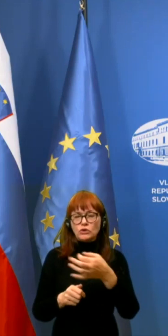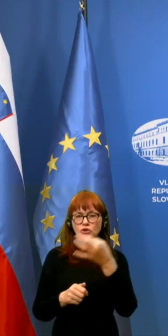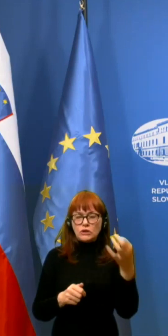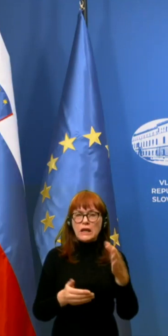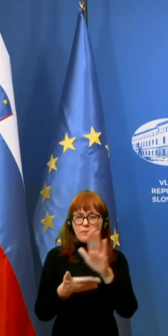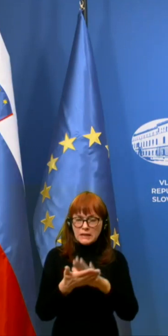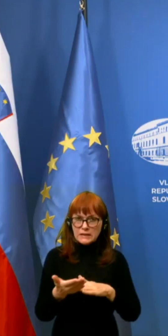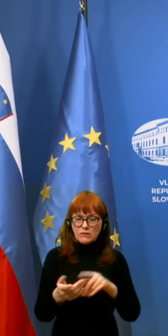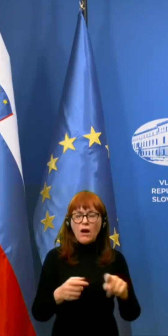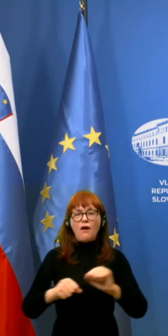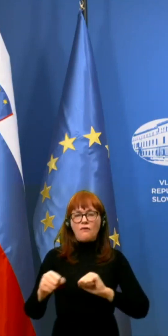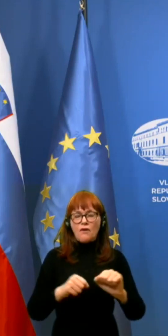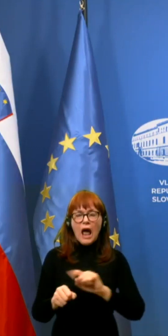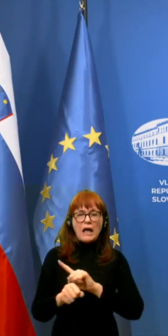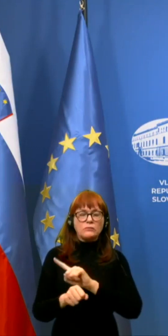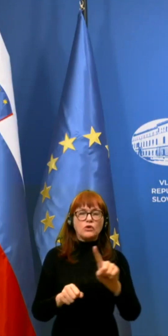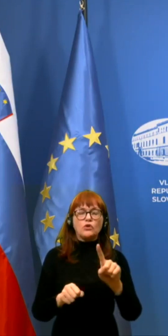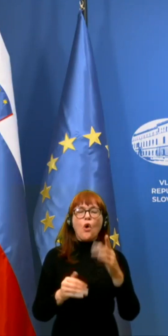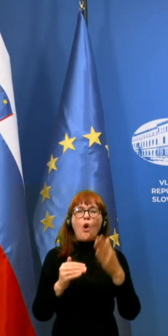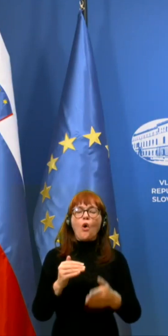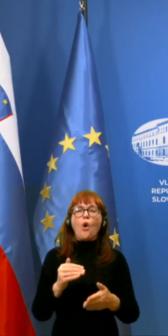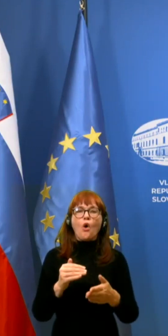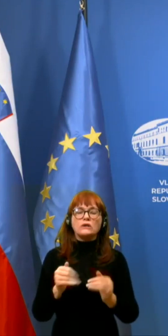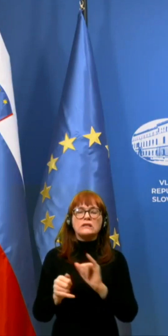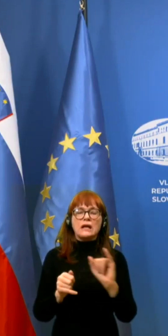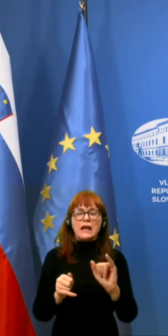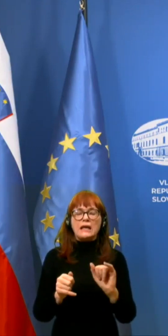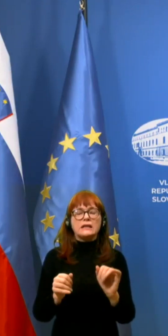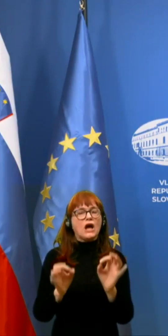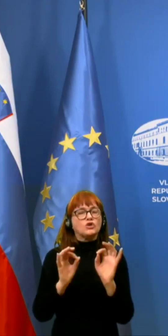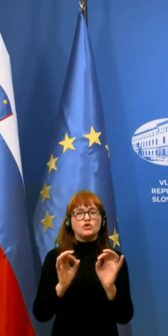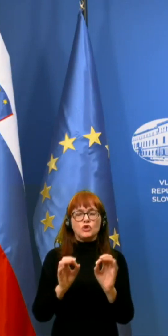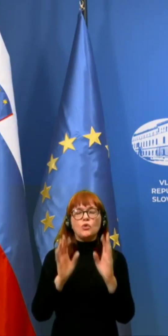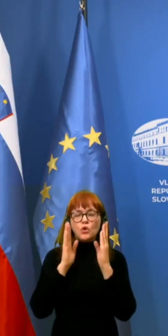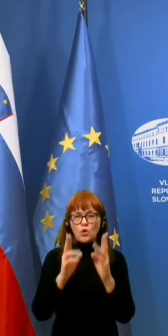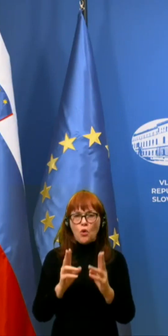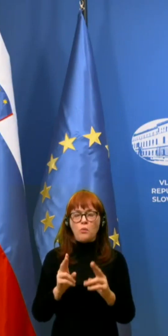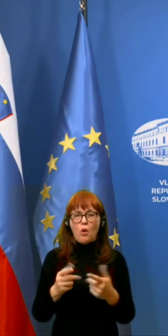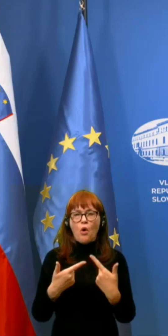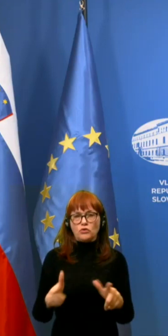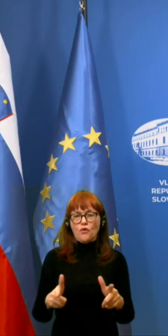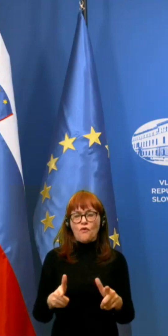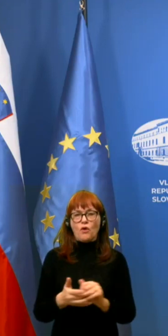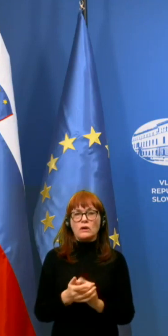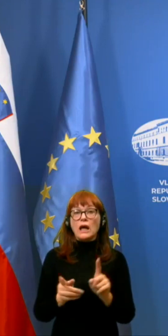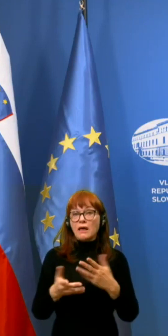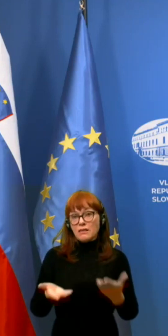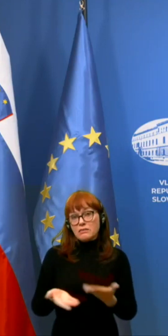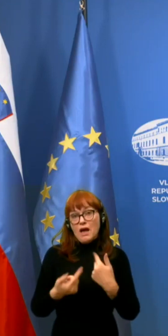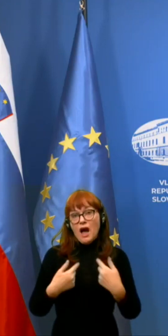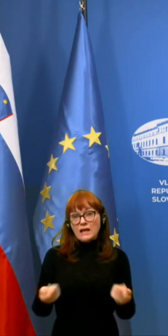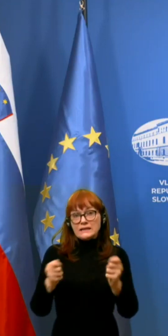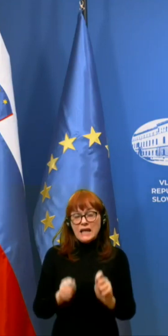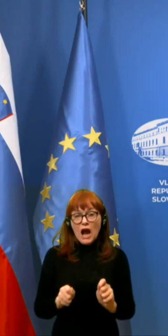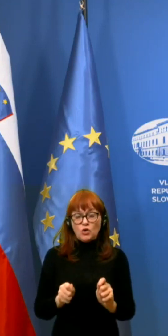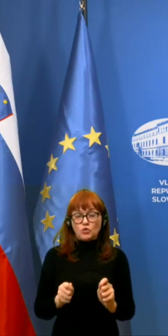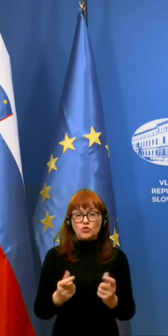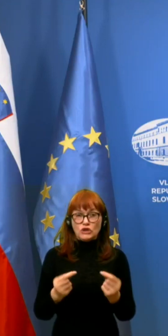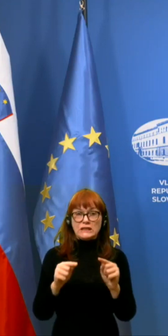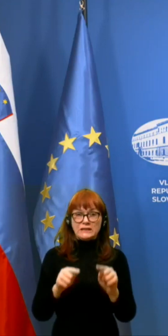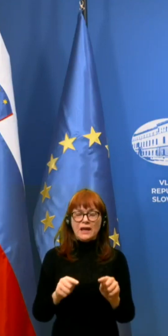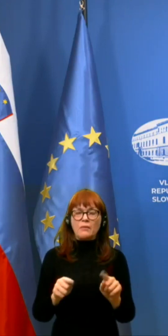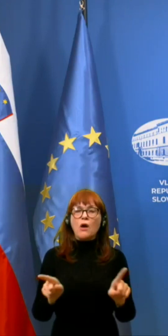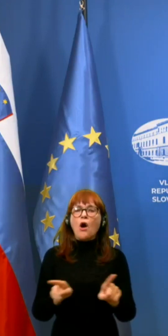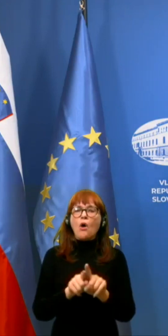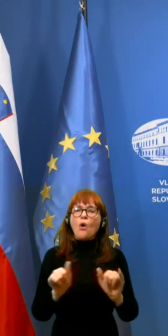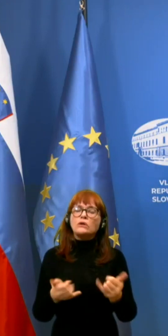možnost do konca leta gotovo uresničila. Naj zaključim seveda s tem, da je